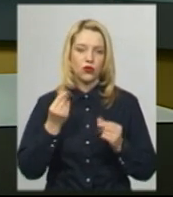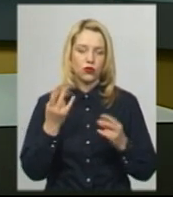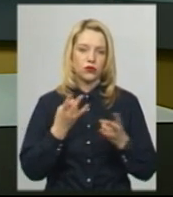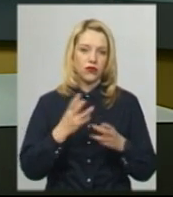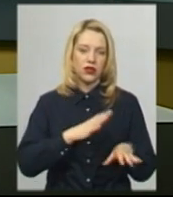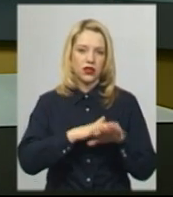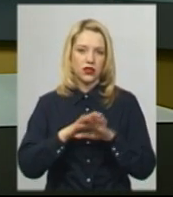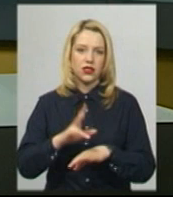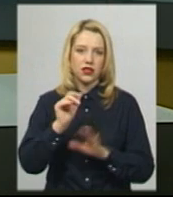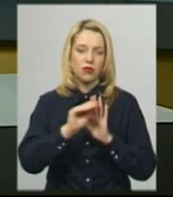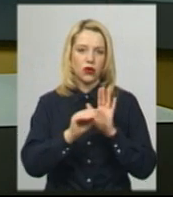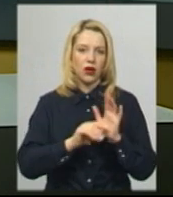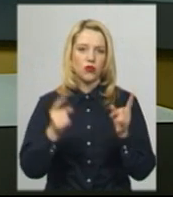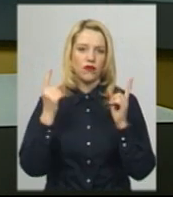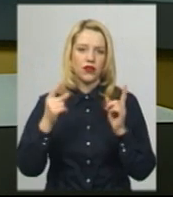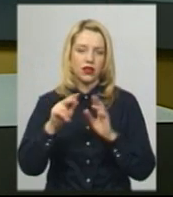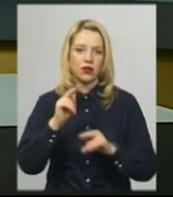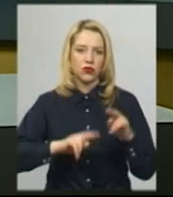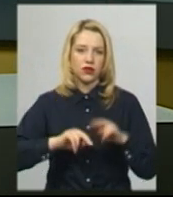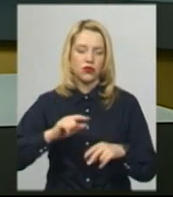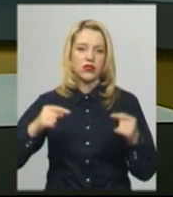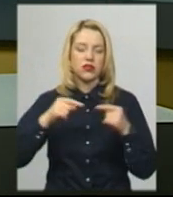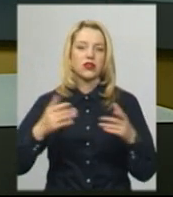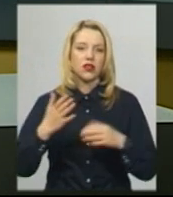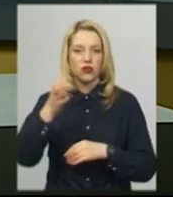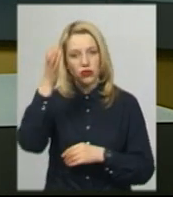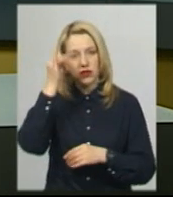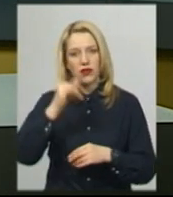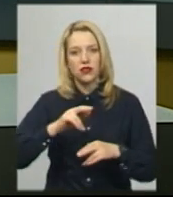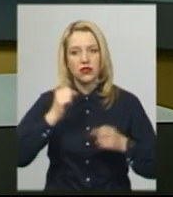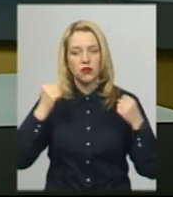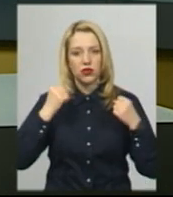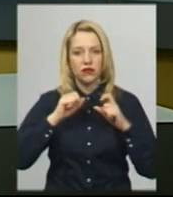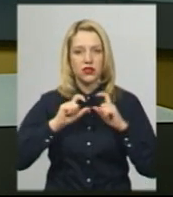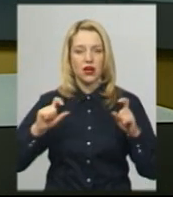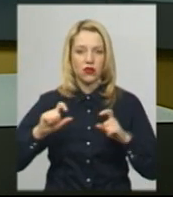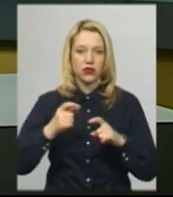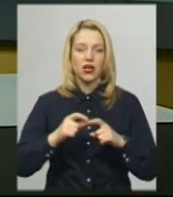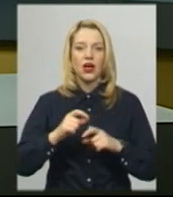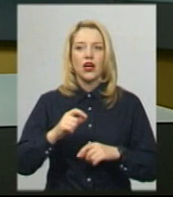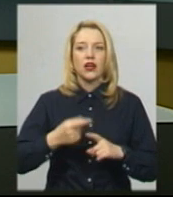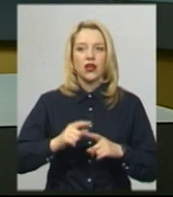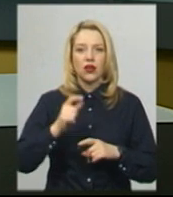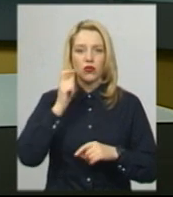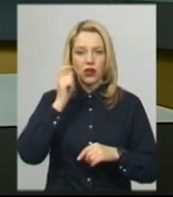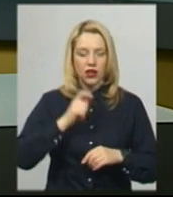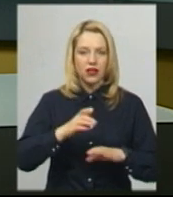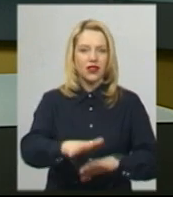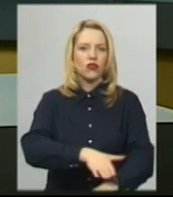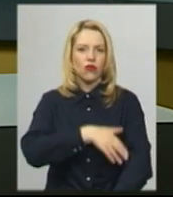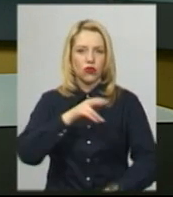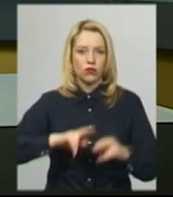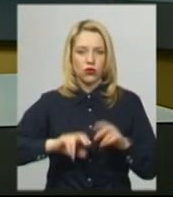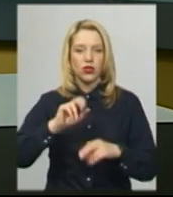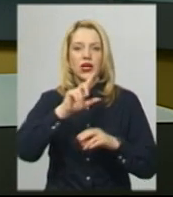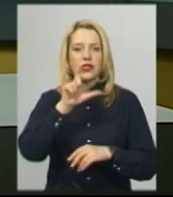програмою «Велике будівництво», згідно з якою освітні та спортивні заклади України довгобуде за кошти Державного фонду